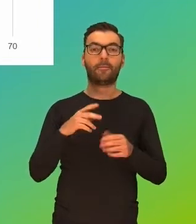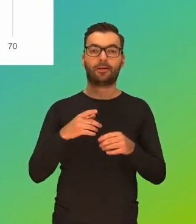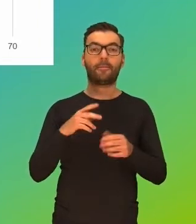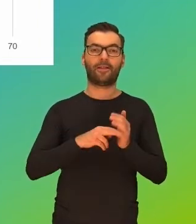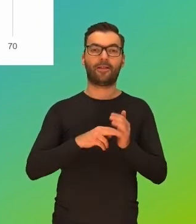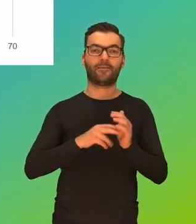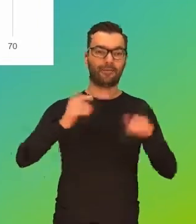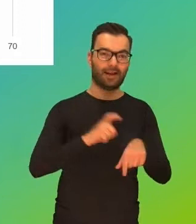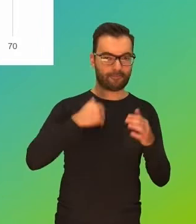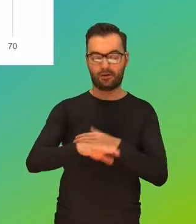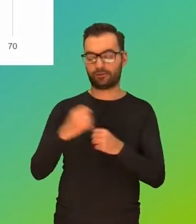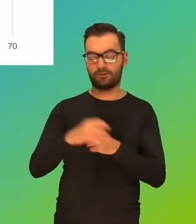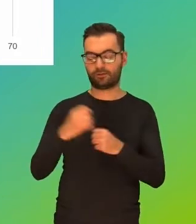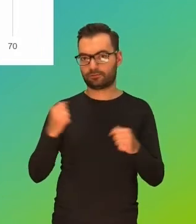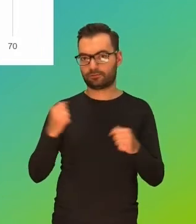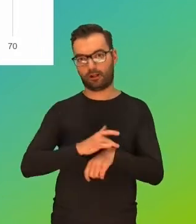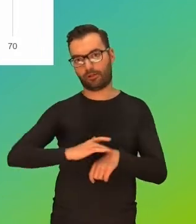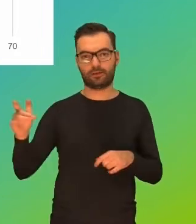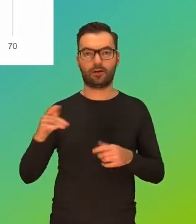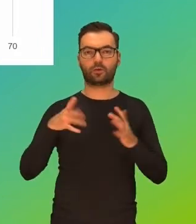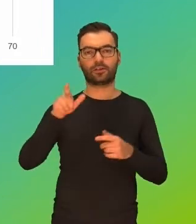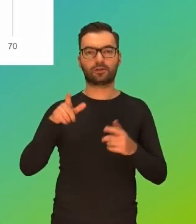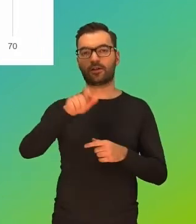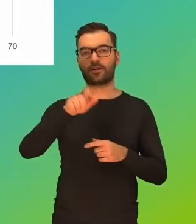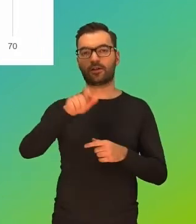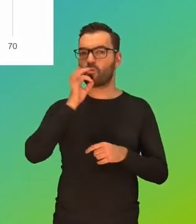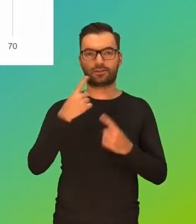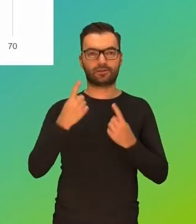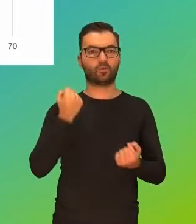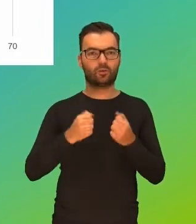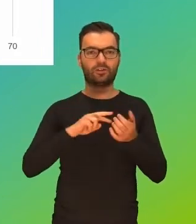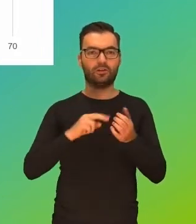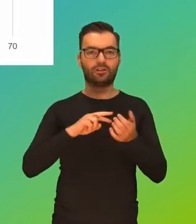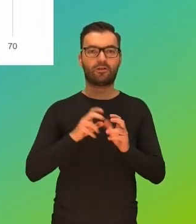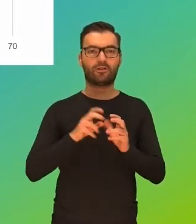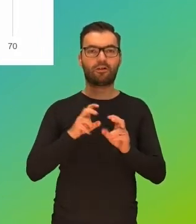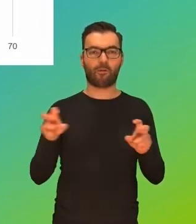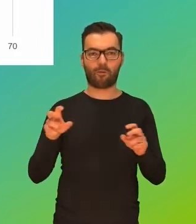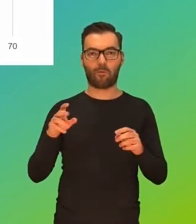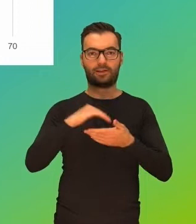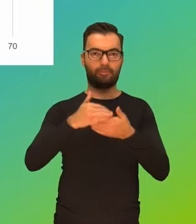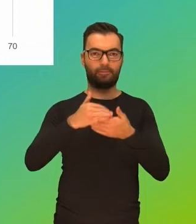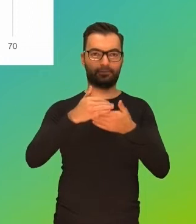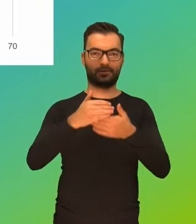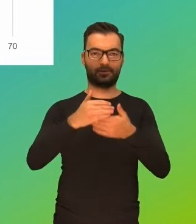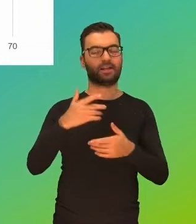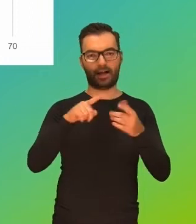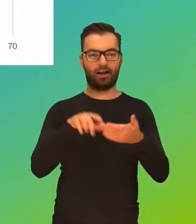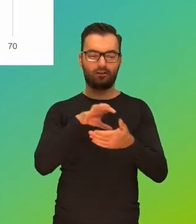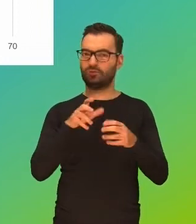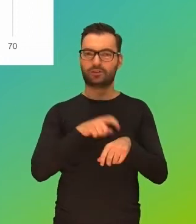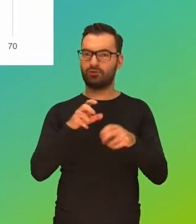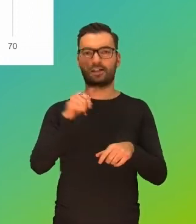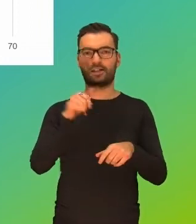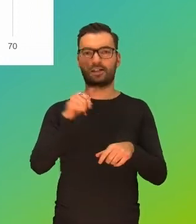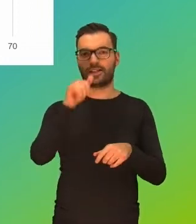zamierzali. To znaczy bardzo trudno jest im zaplanować swój czas ekranowy. Bardzo trudno jest im zmieścić się